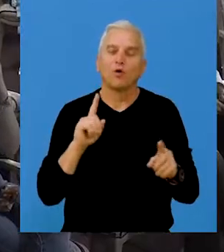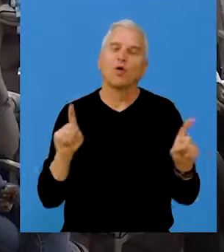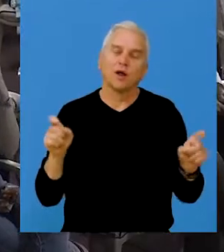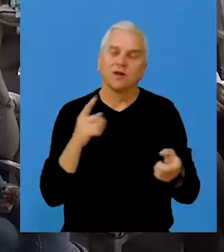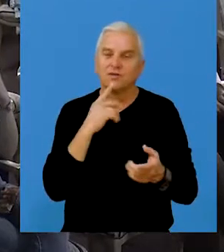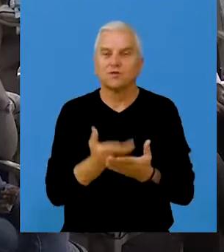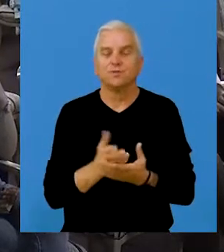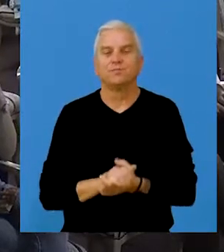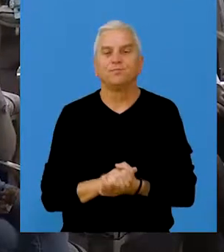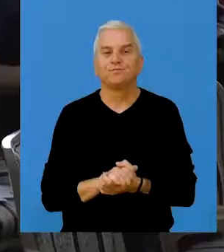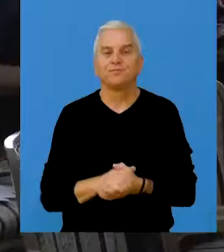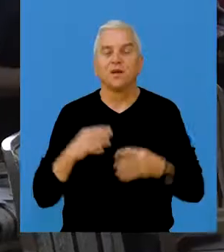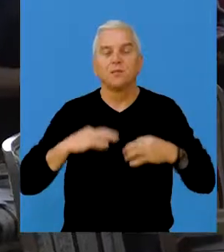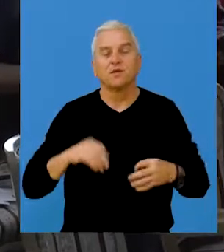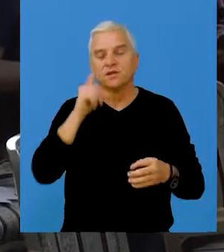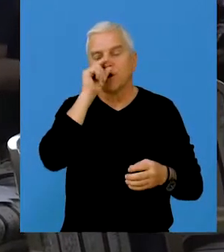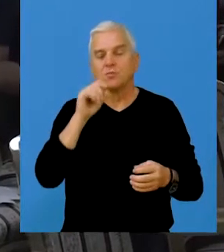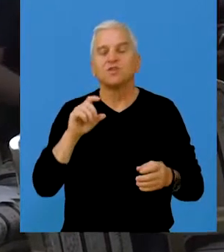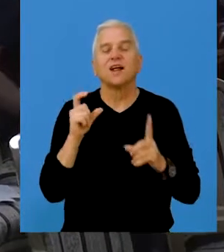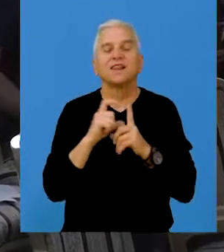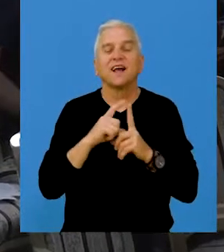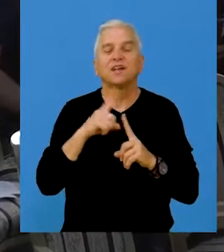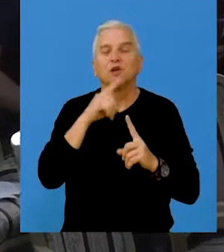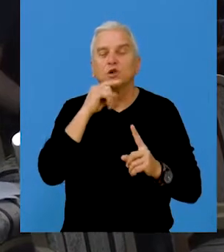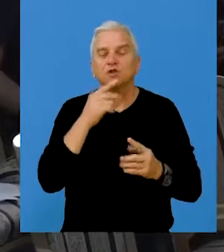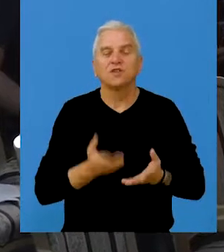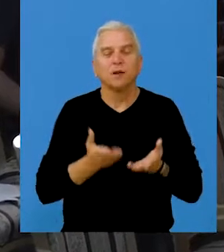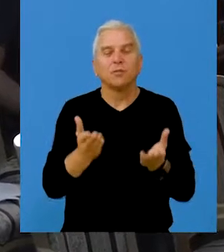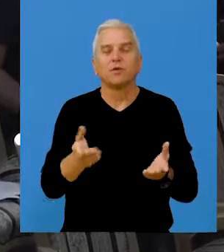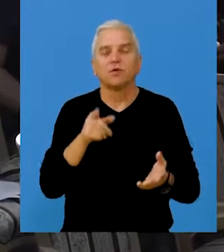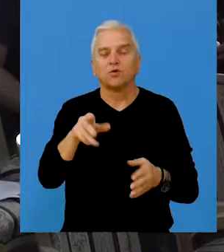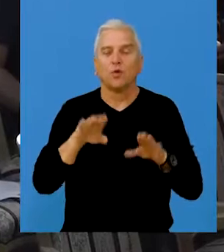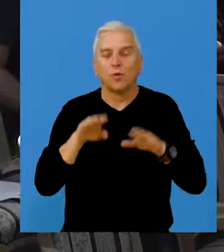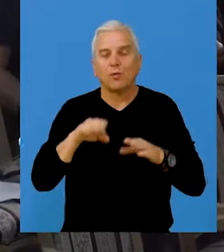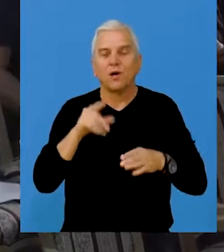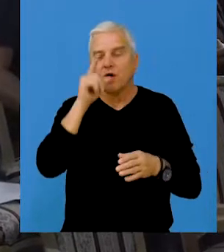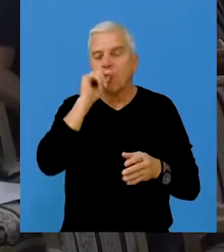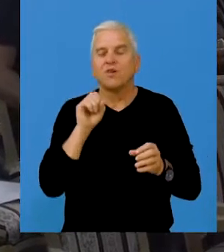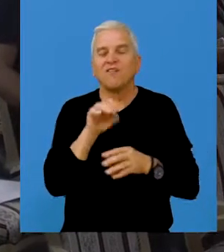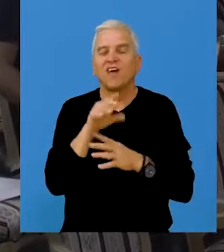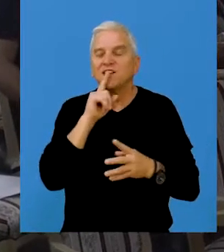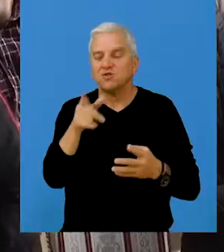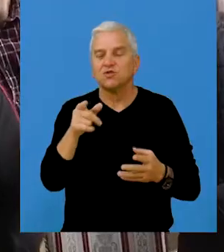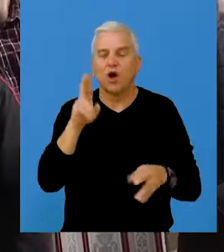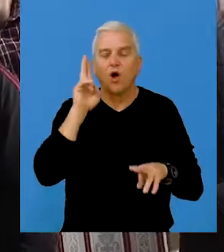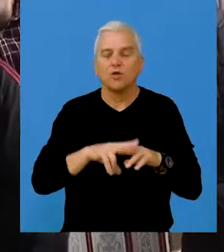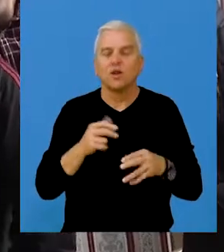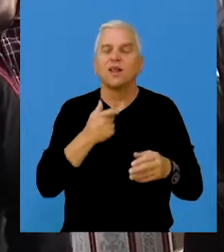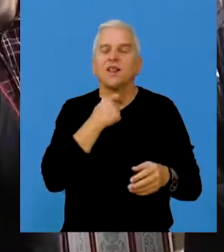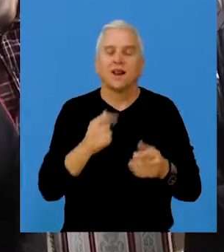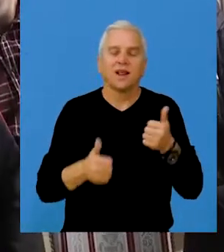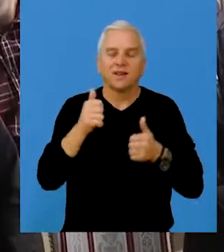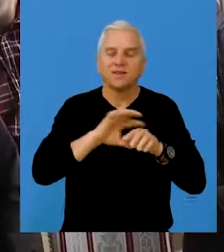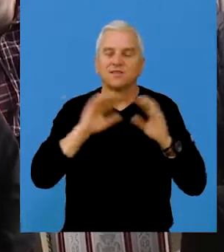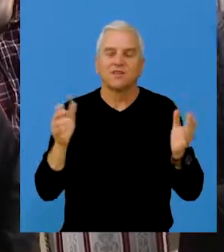pandemijom koronavirusa. Predsednik opštine Beče Dragan Tožić predložio je ovu meru opštinskom veću, a odluku su